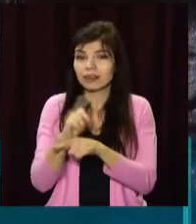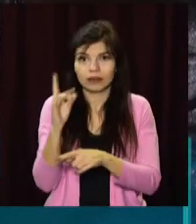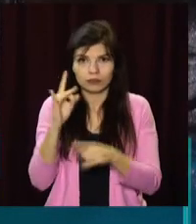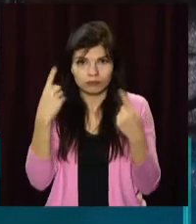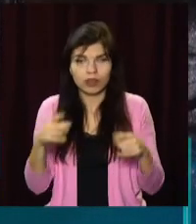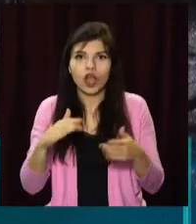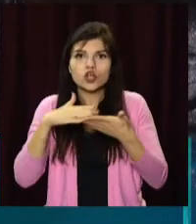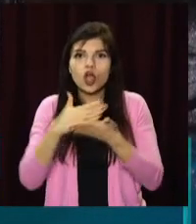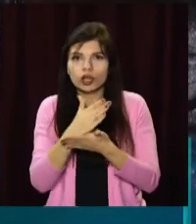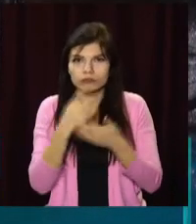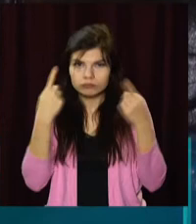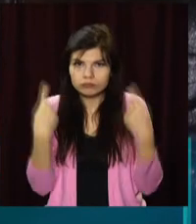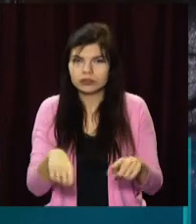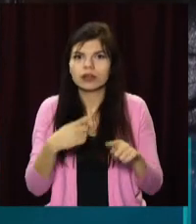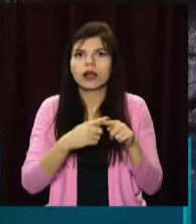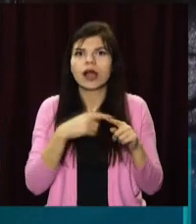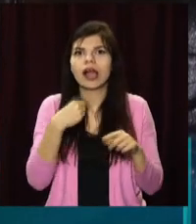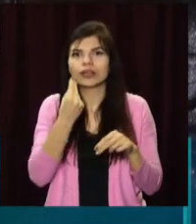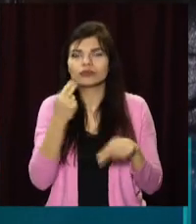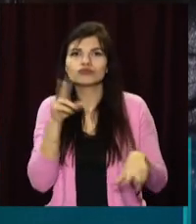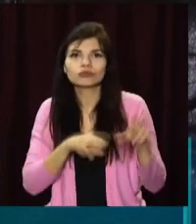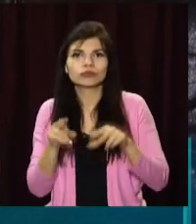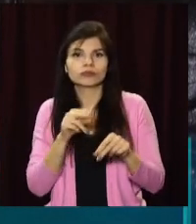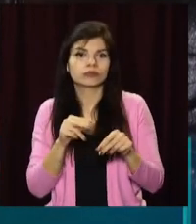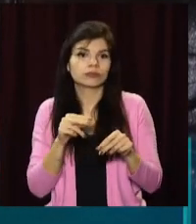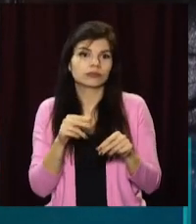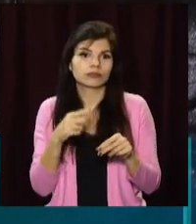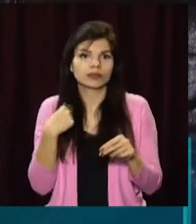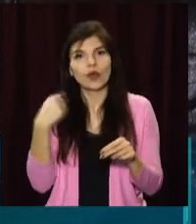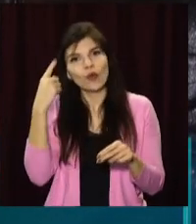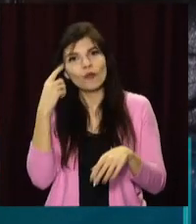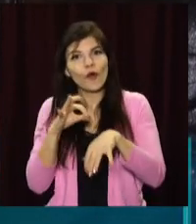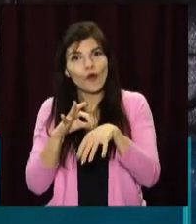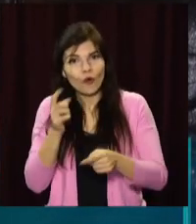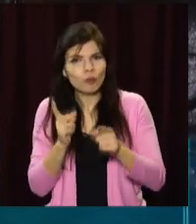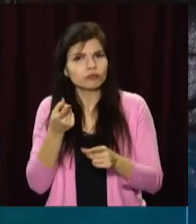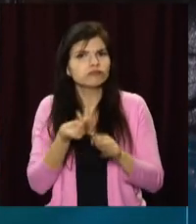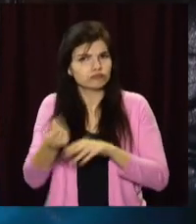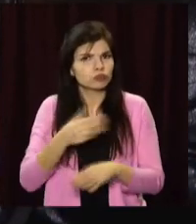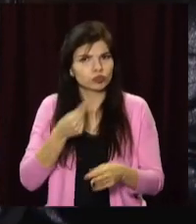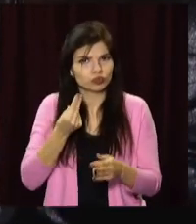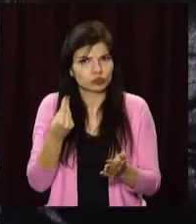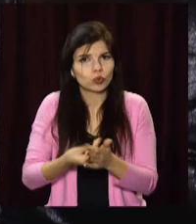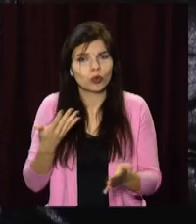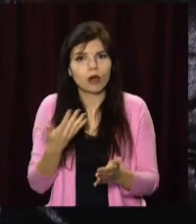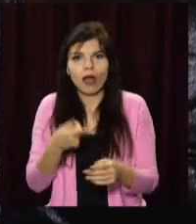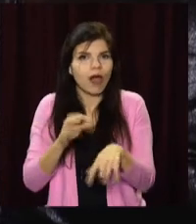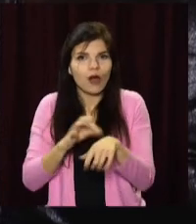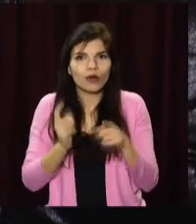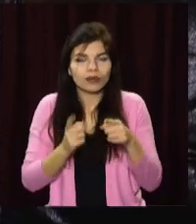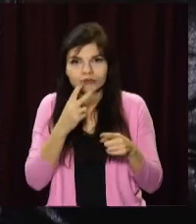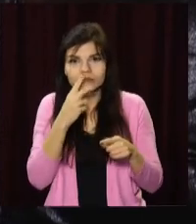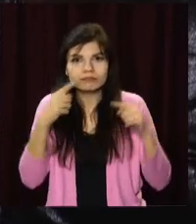розміри більше, ніж я замовляла. До того ж, на тієї якості. Тобто за таку суму я розраховувала не мінімум